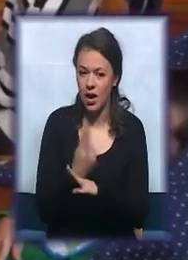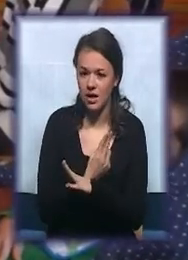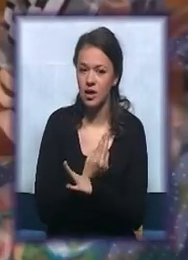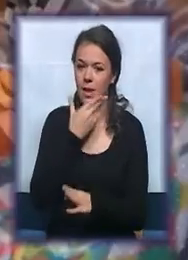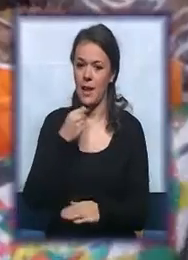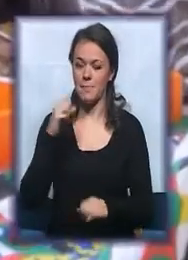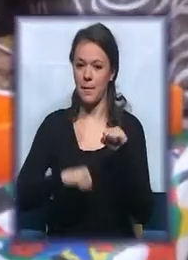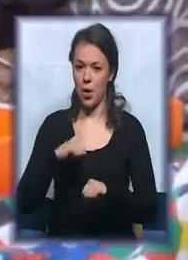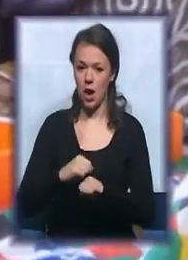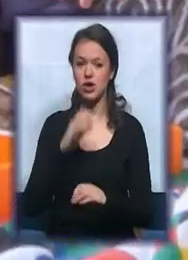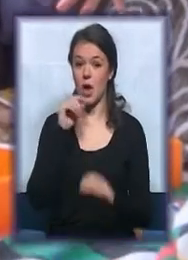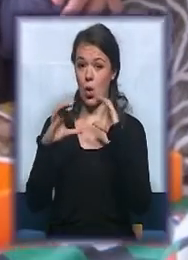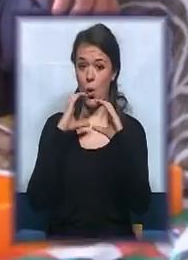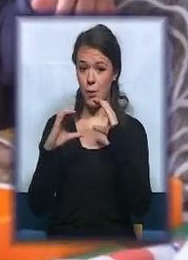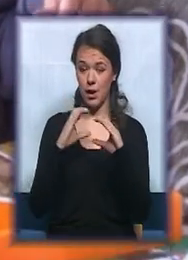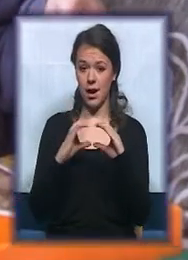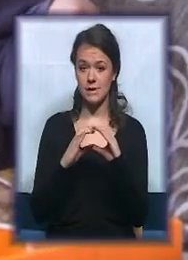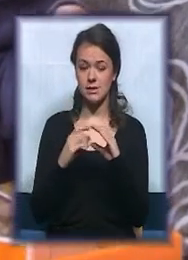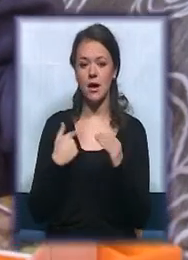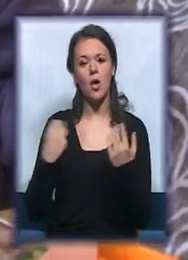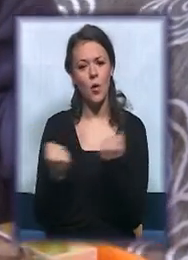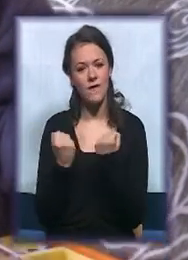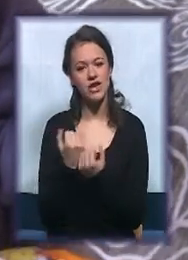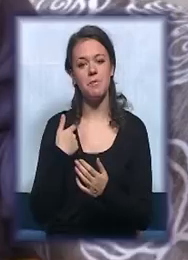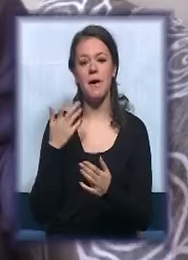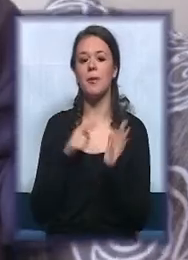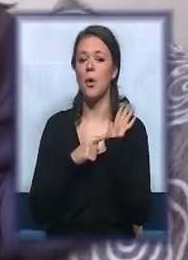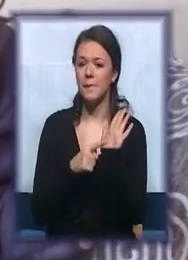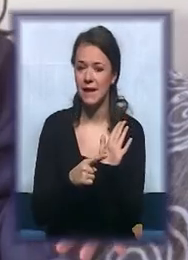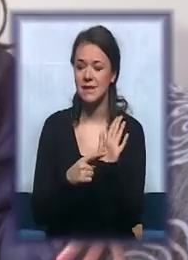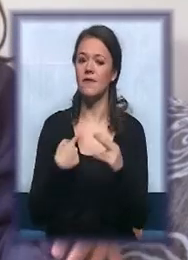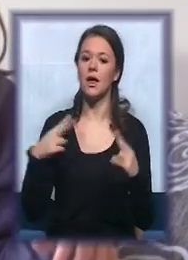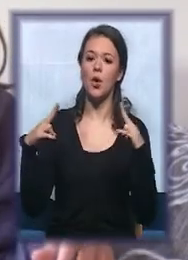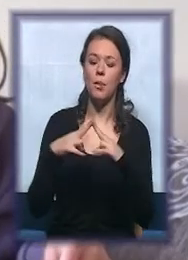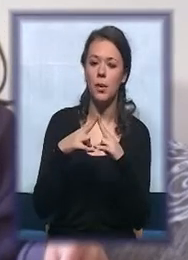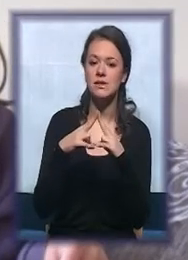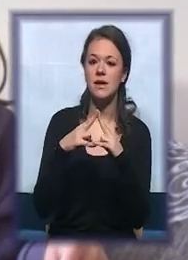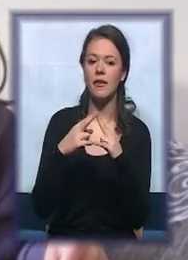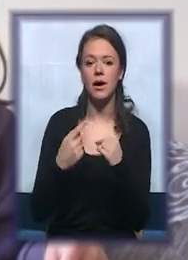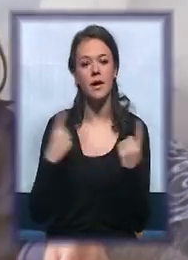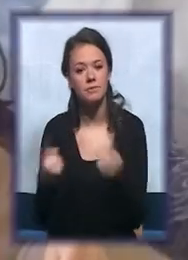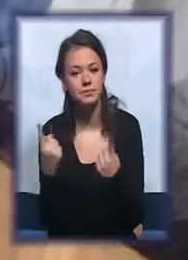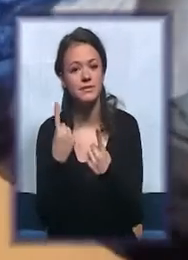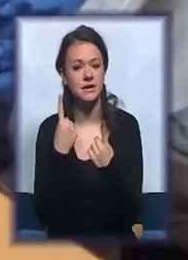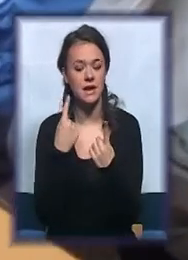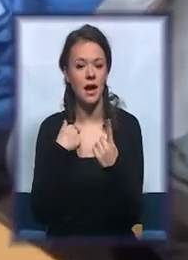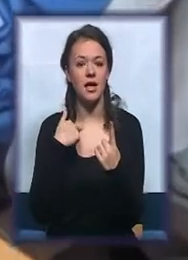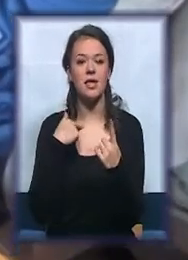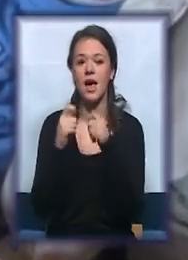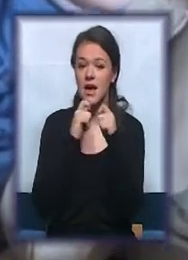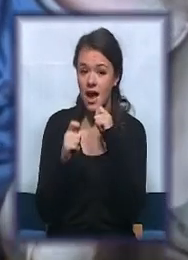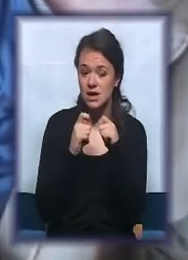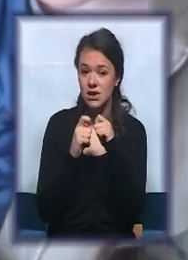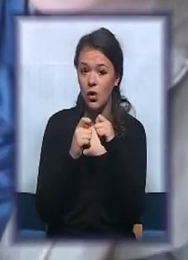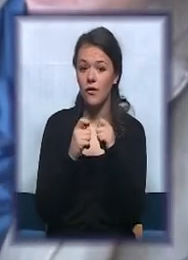ponašanja i komunikacije. Uvežbavamo predstavljanje, upoznavanje, iniciranje razgovora, obraćanje jedni